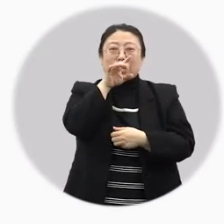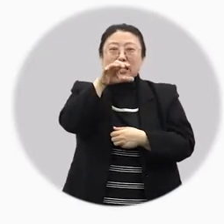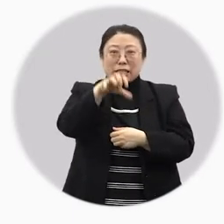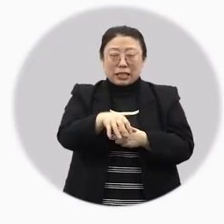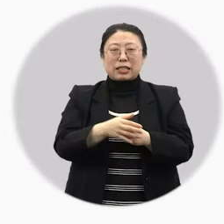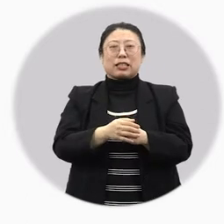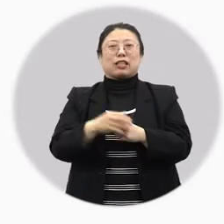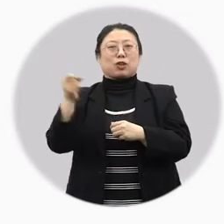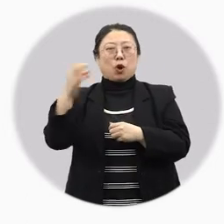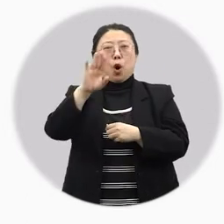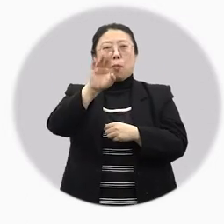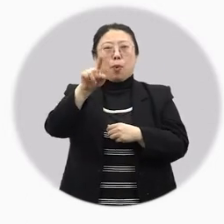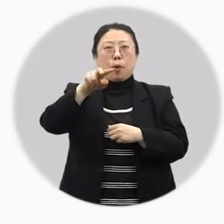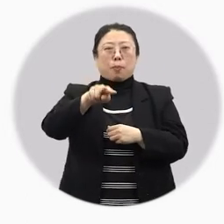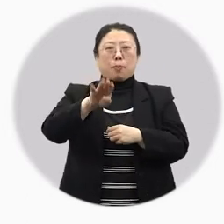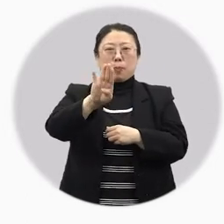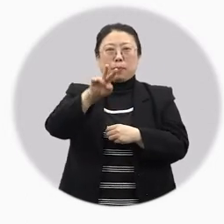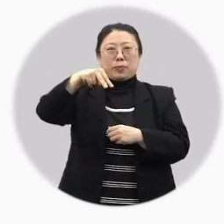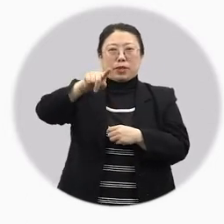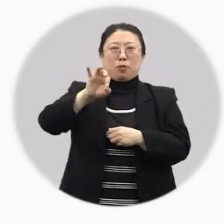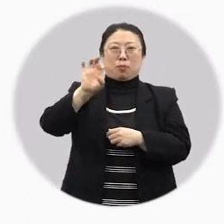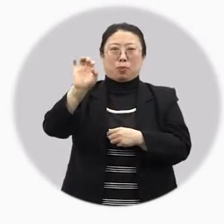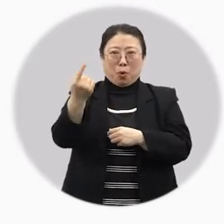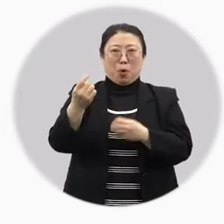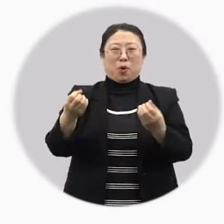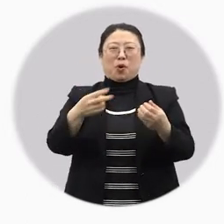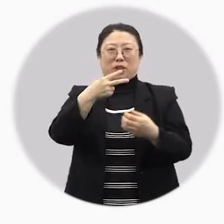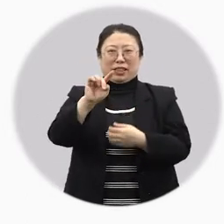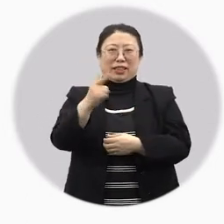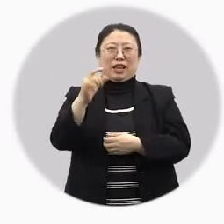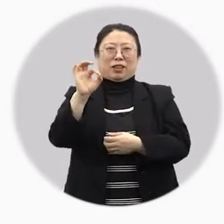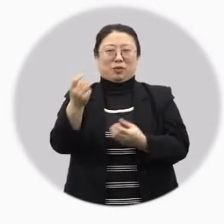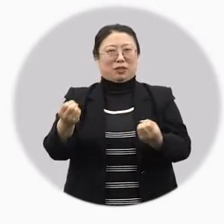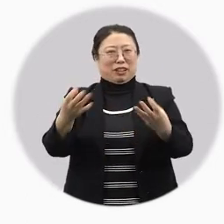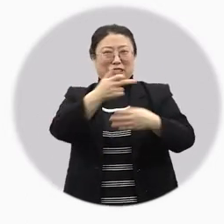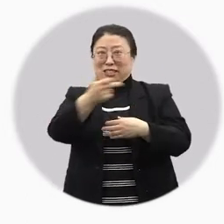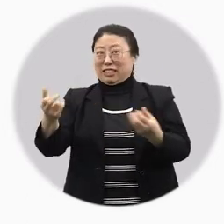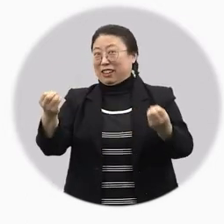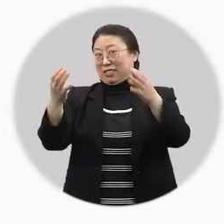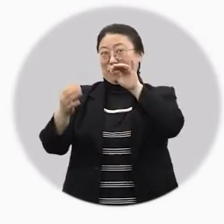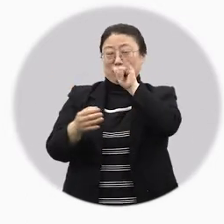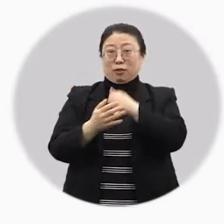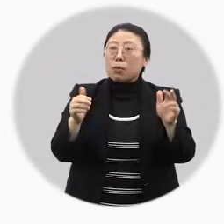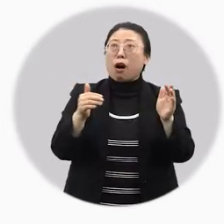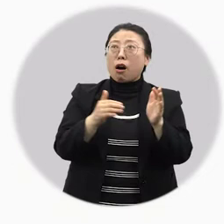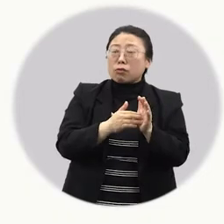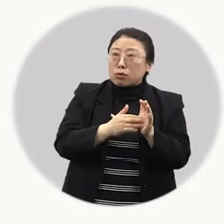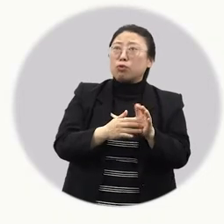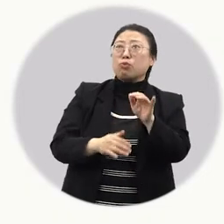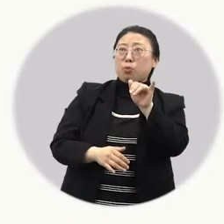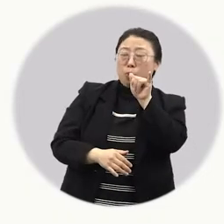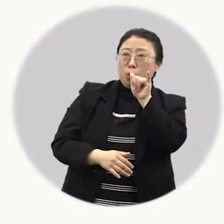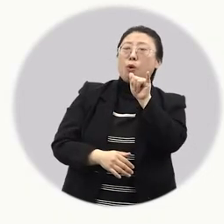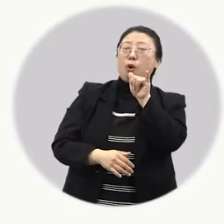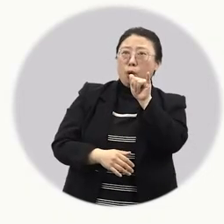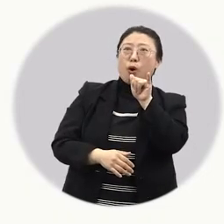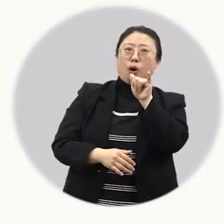강릉단호재나 법선포단호재 등은 해당 지역에서 큰 행사로 치러진답니다. 오,